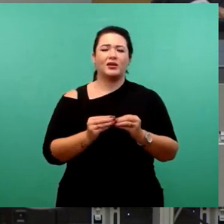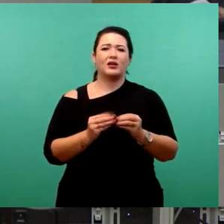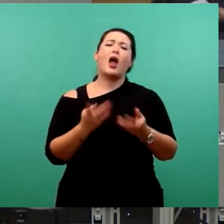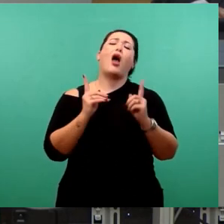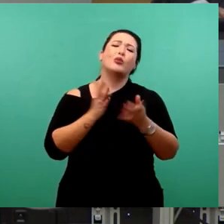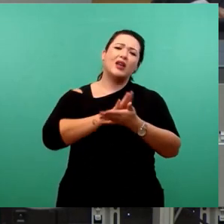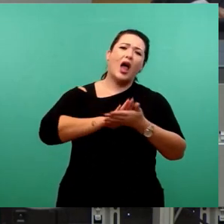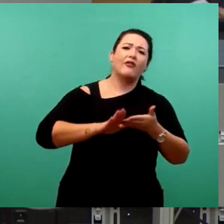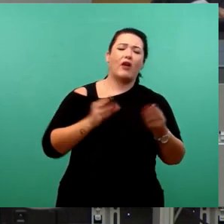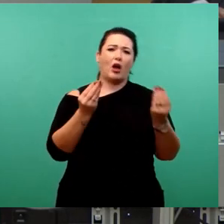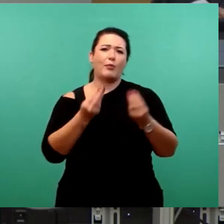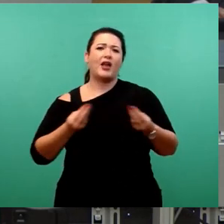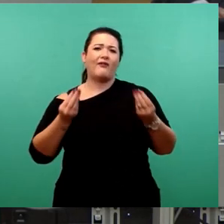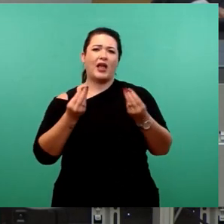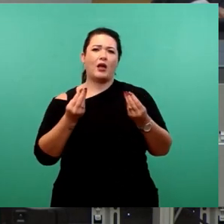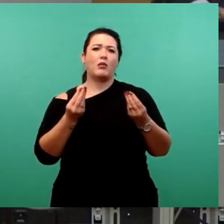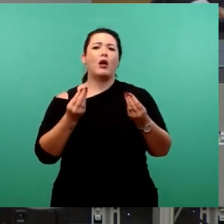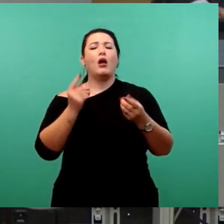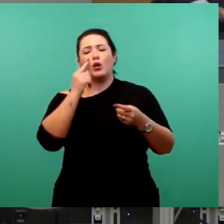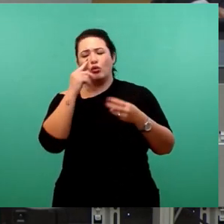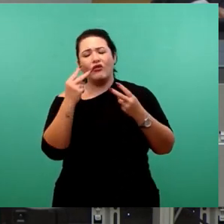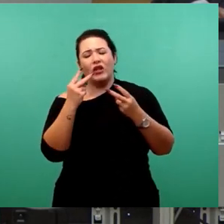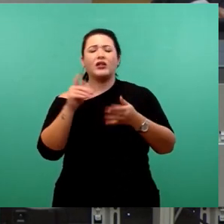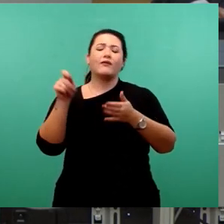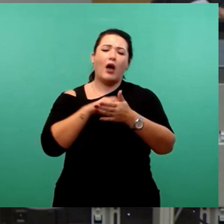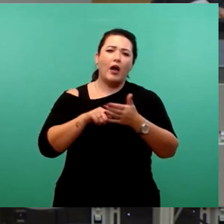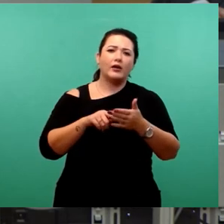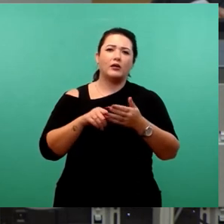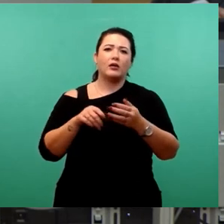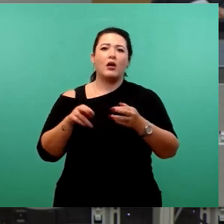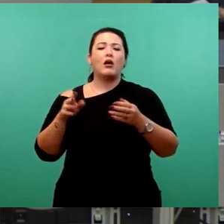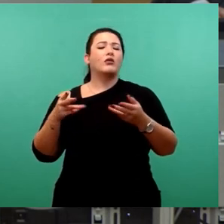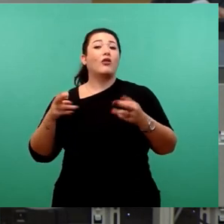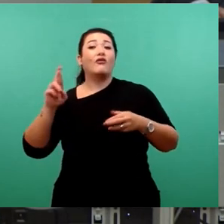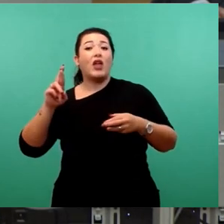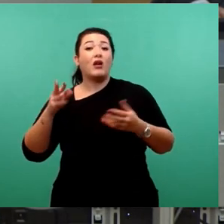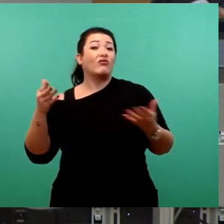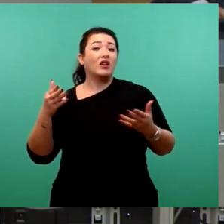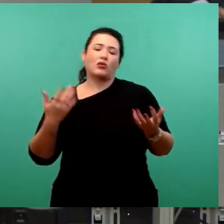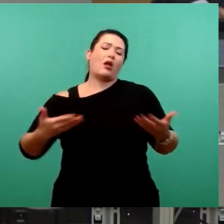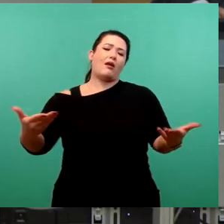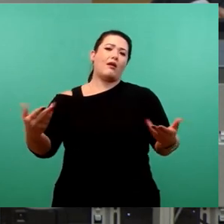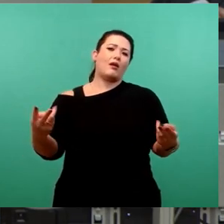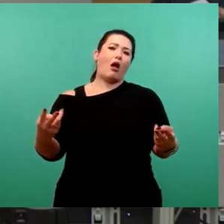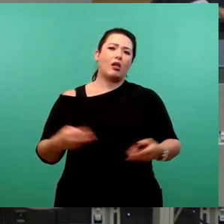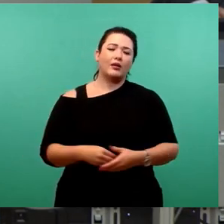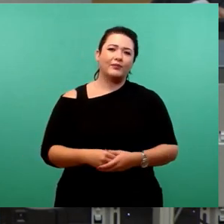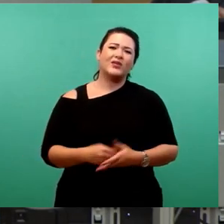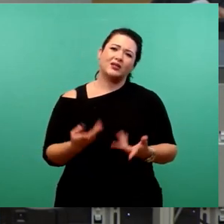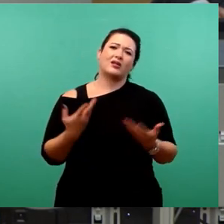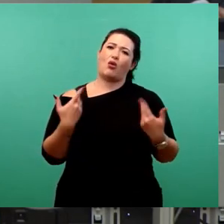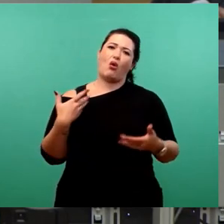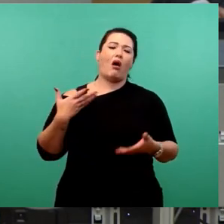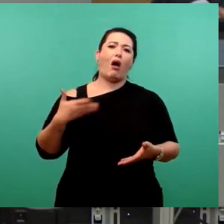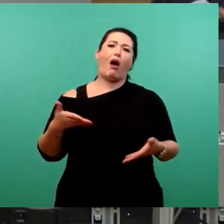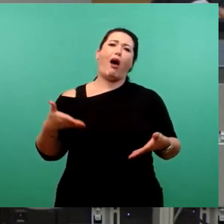wählen jetzt endlich, egal was, egal wen. Das ist ein Armutszeugnis. Und zweitens, es